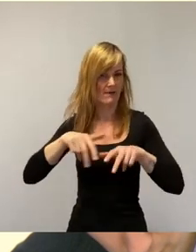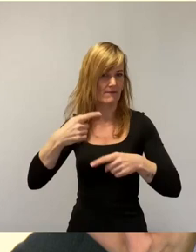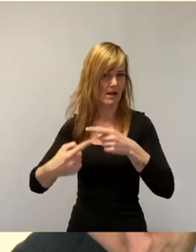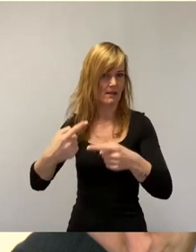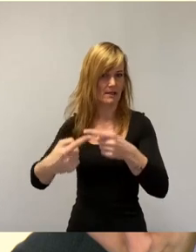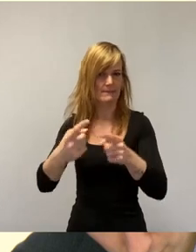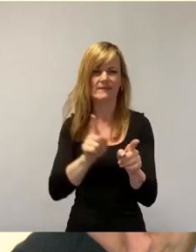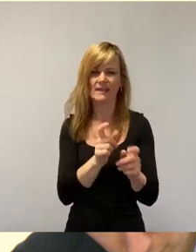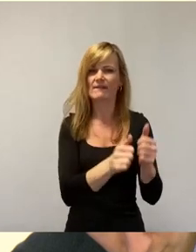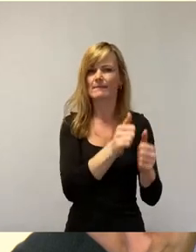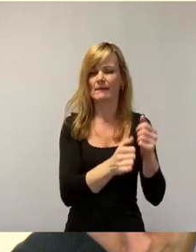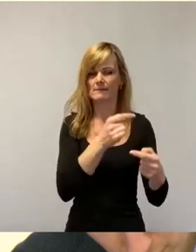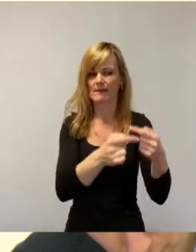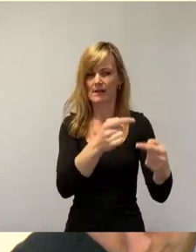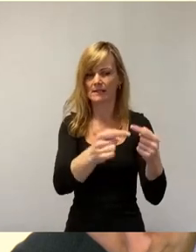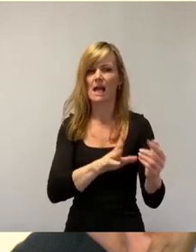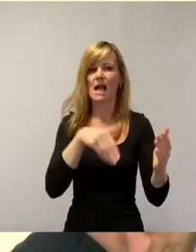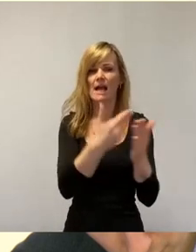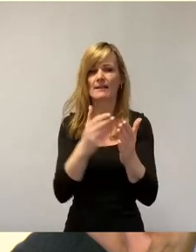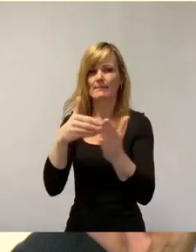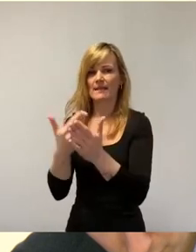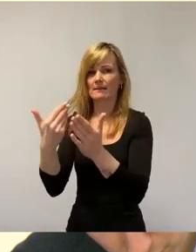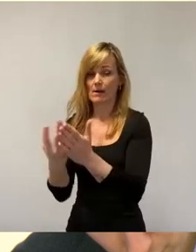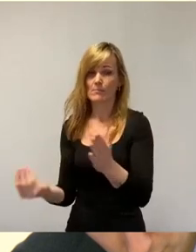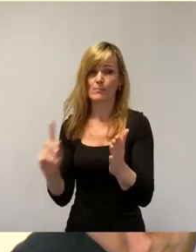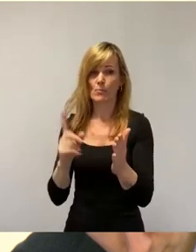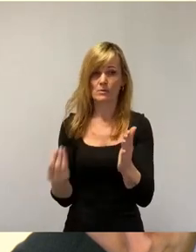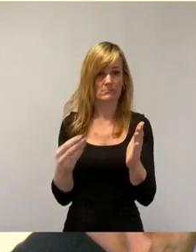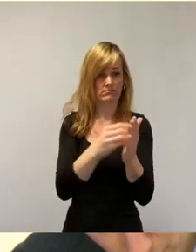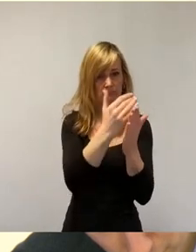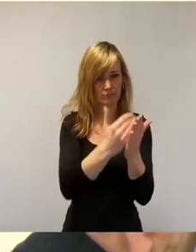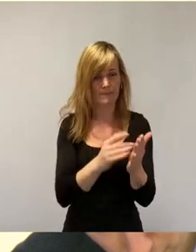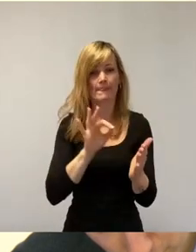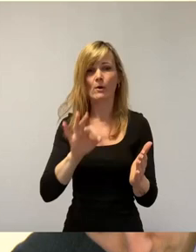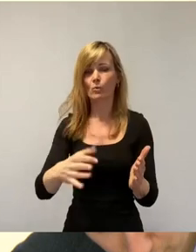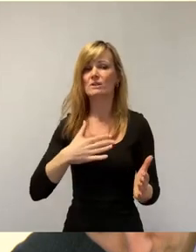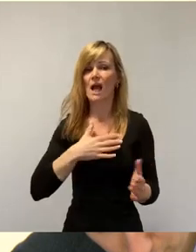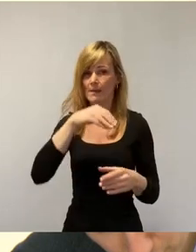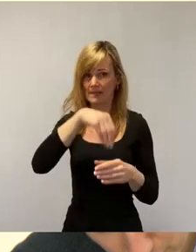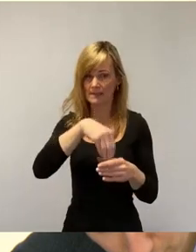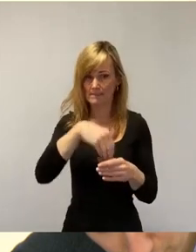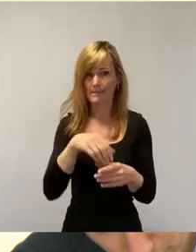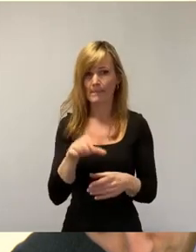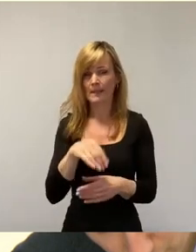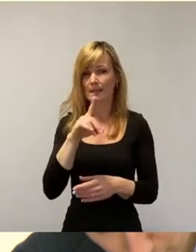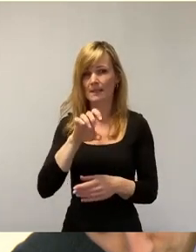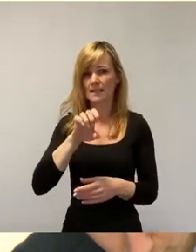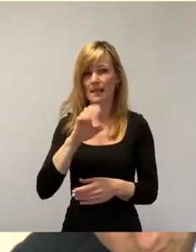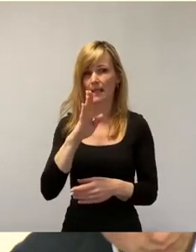Anbieter mindestens platzieren müssen. Eine Guthaben-basierte Karte mit Debit-Funktion, also ohne